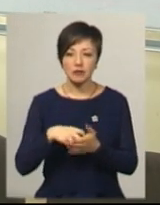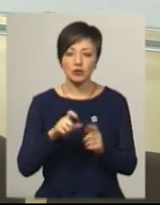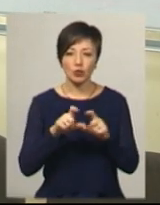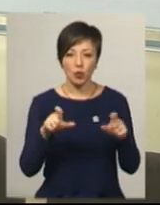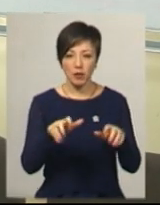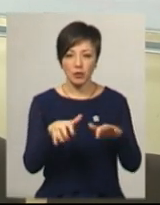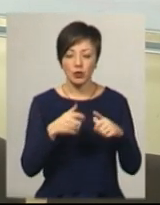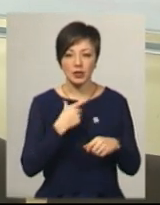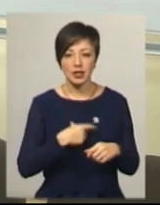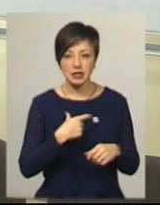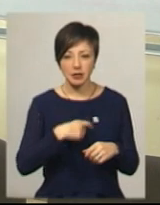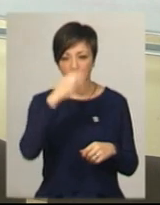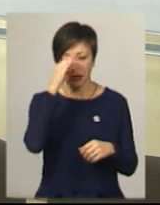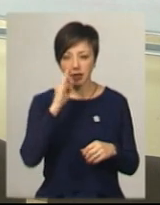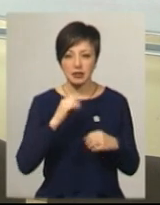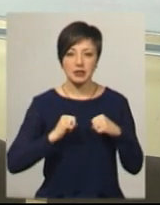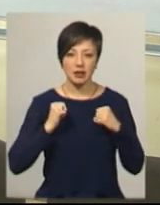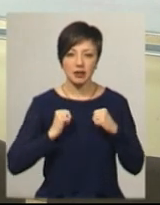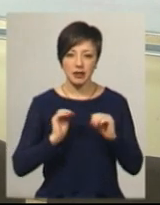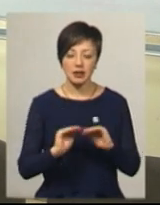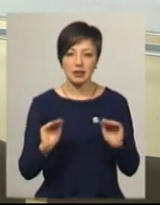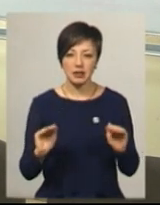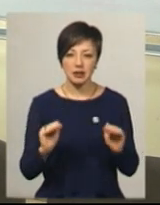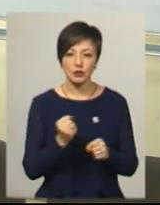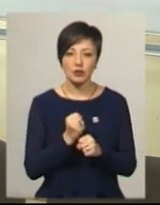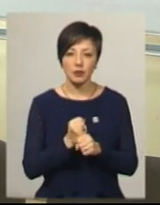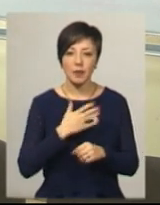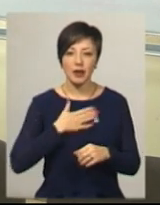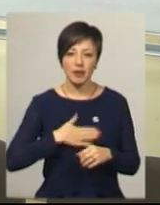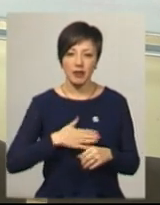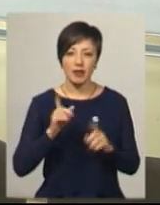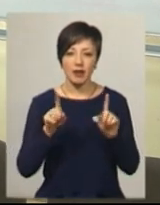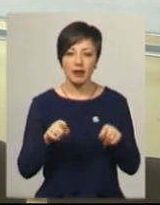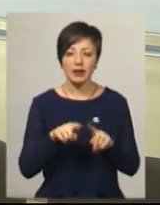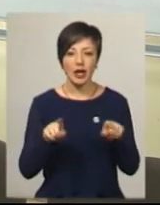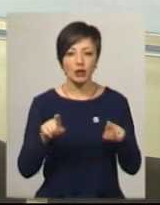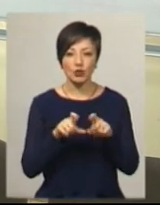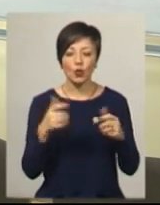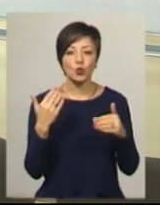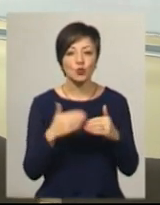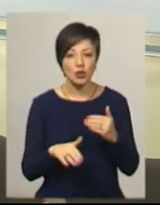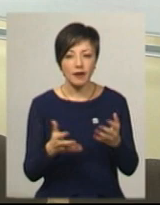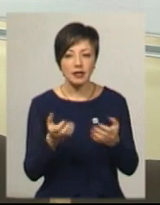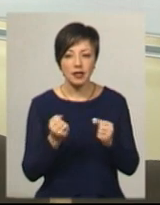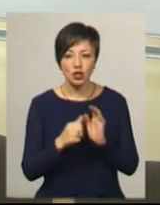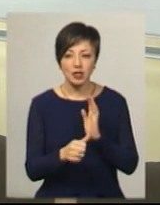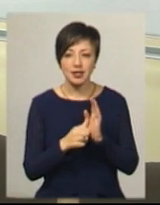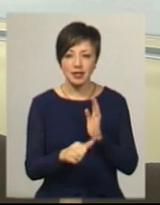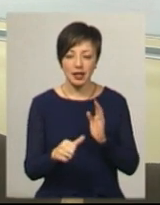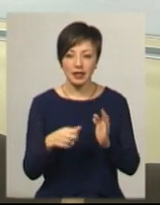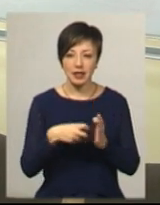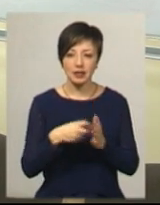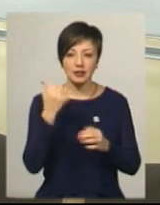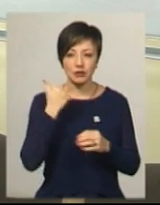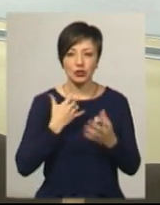беруть на себе. Батьки стараються дітям зробити приємне. Навіть деякі школи вже взяли 60 листів і